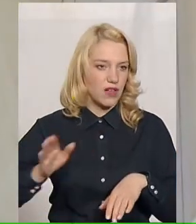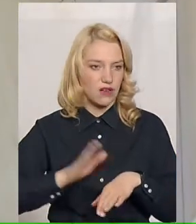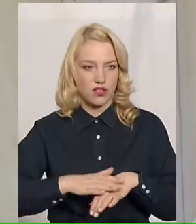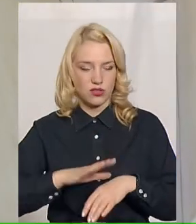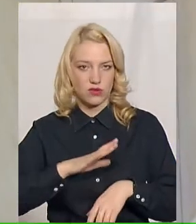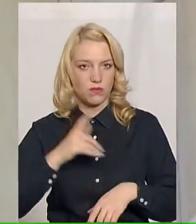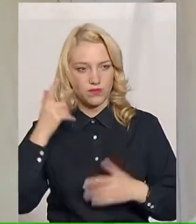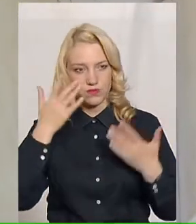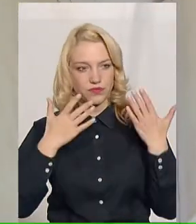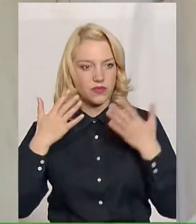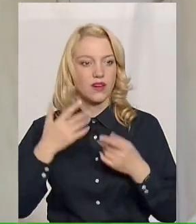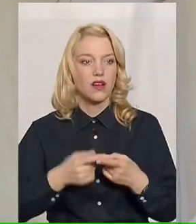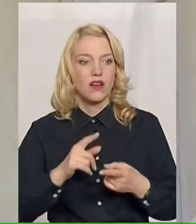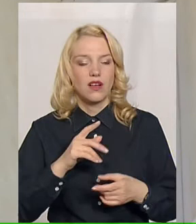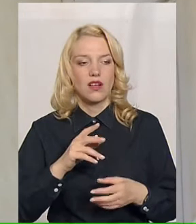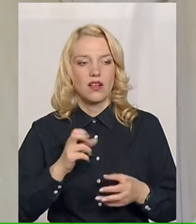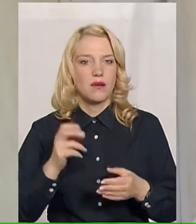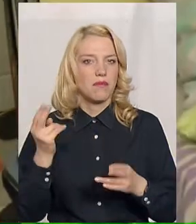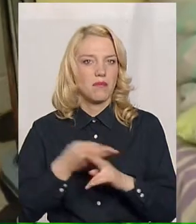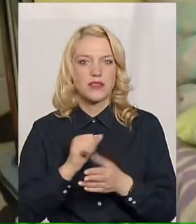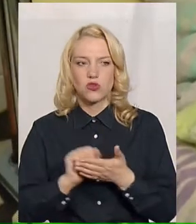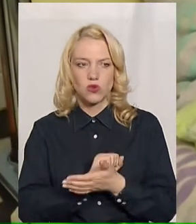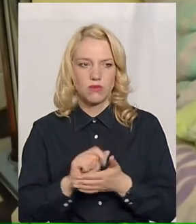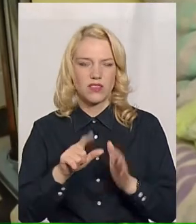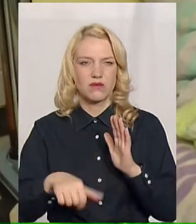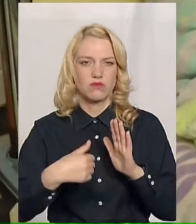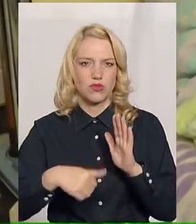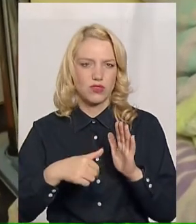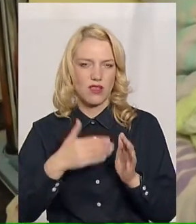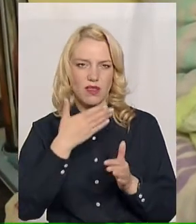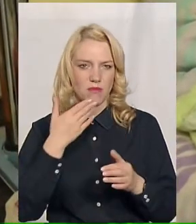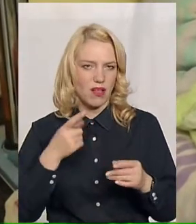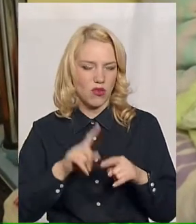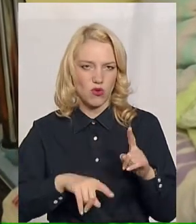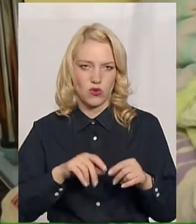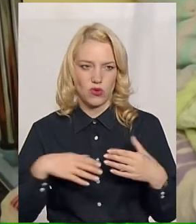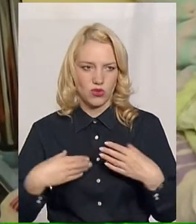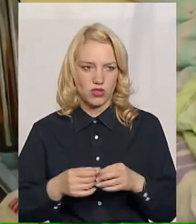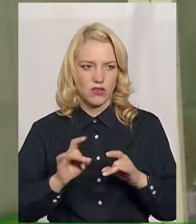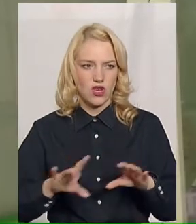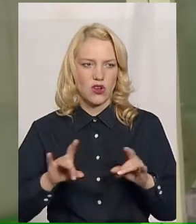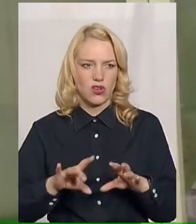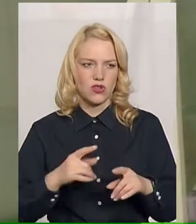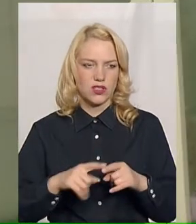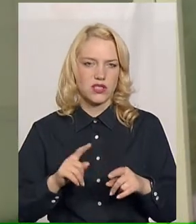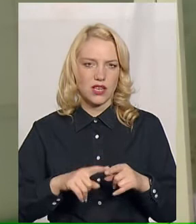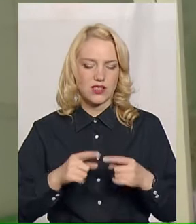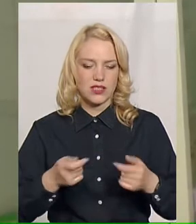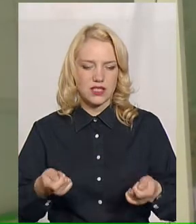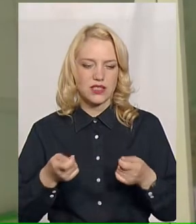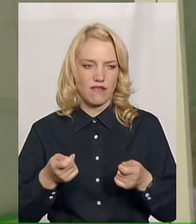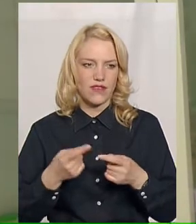потрапила до стаціонару без документів. Немає ані постійного місця проживання, ані родичів. Каже завідувач відділенням стаціонару обласного центру